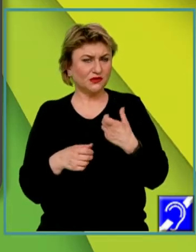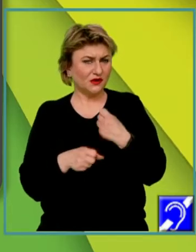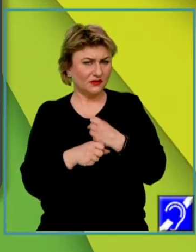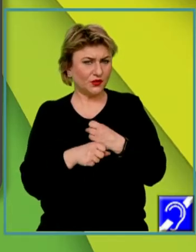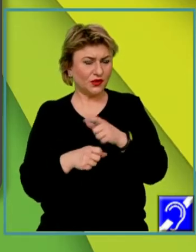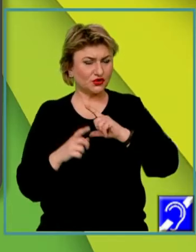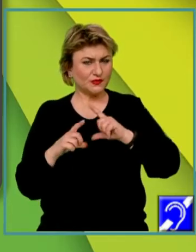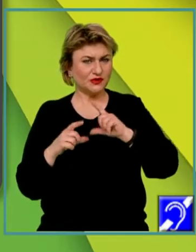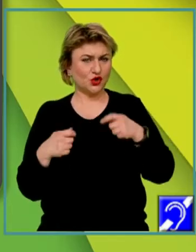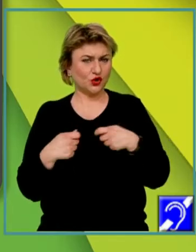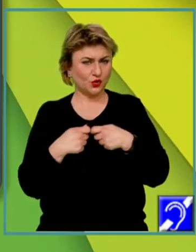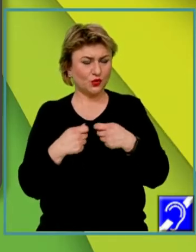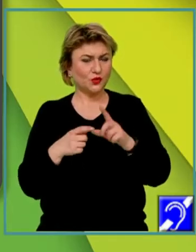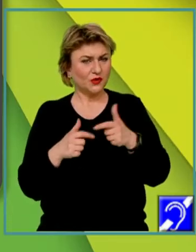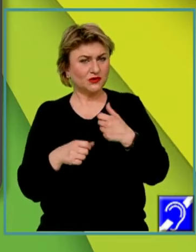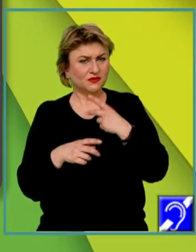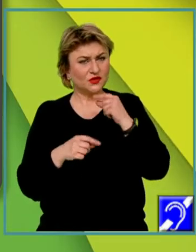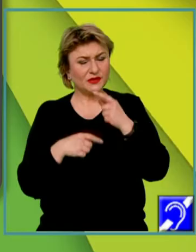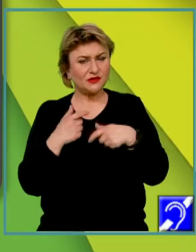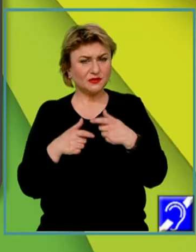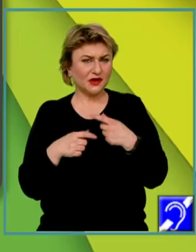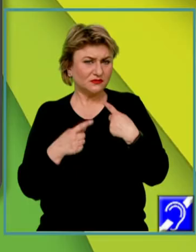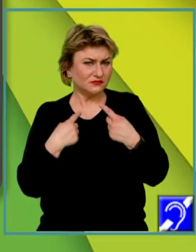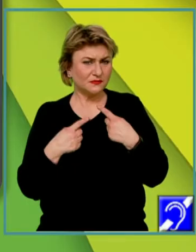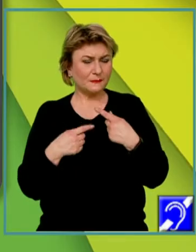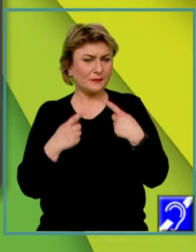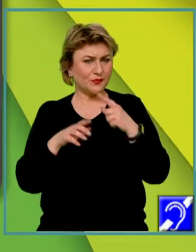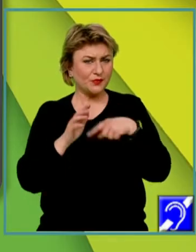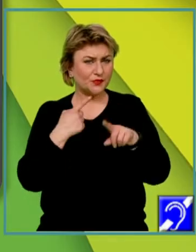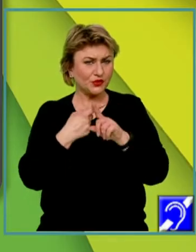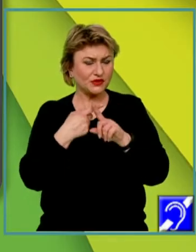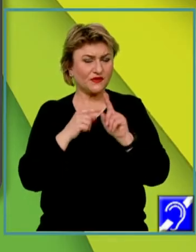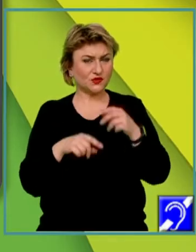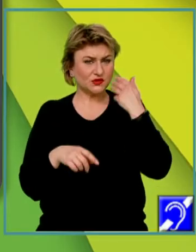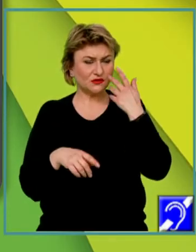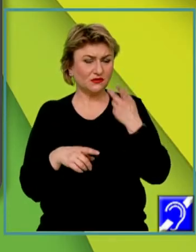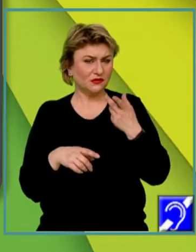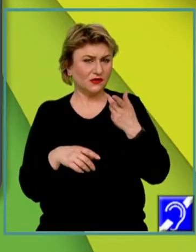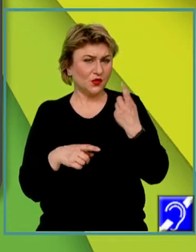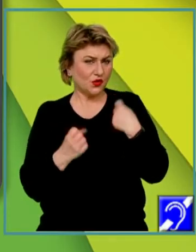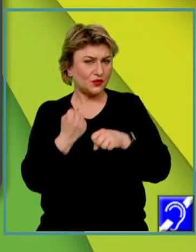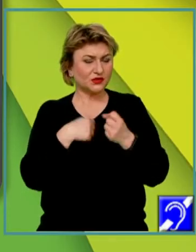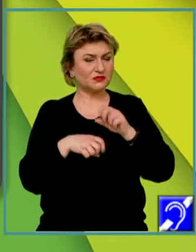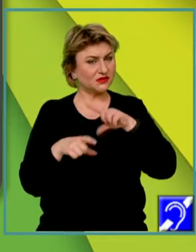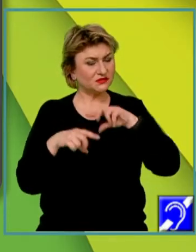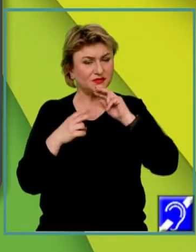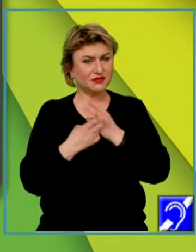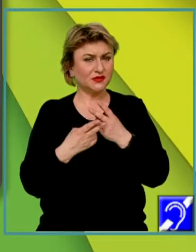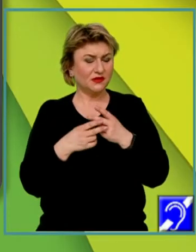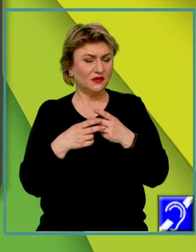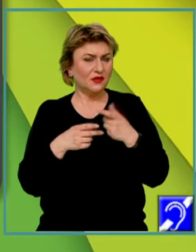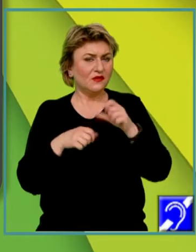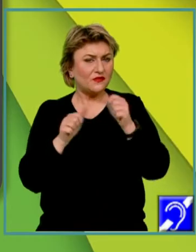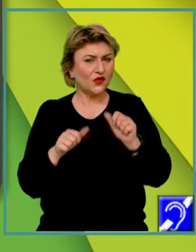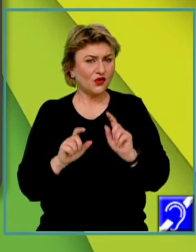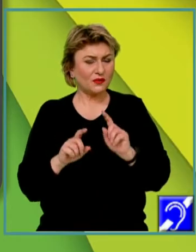așteptărilor grupului, se poate vorbi despre socializarea pozitivă atunci când comportamentul este în acord cu modelele oferite de